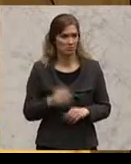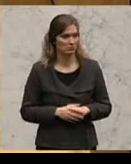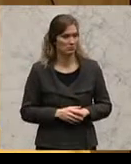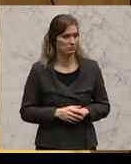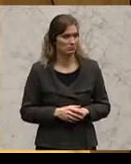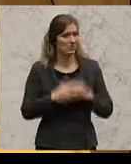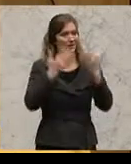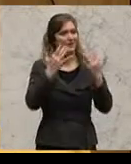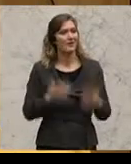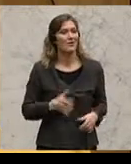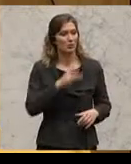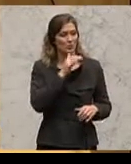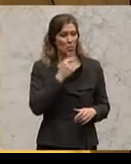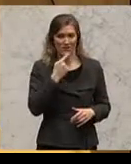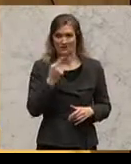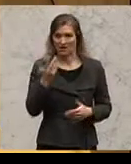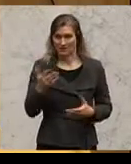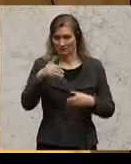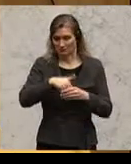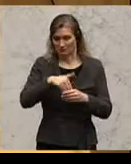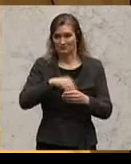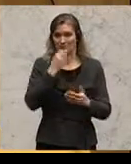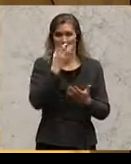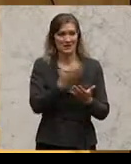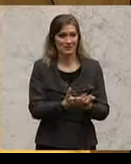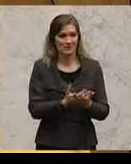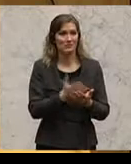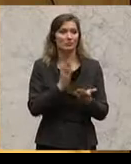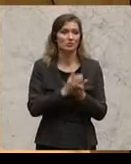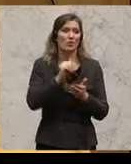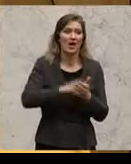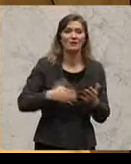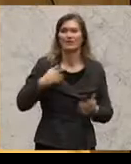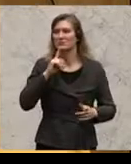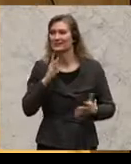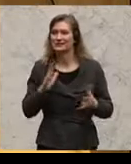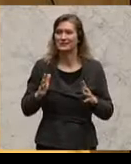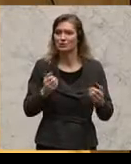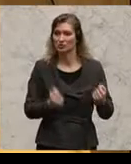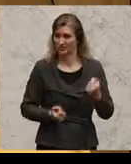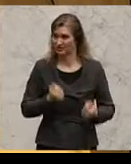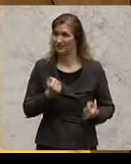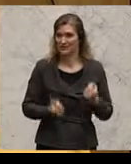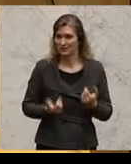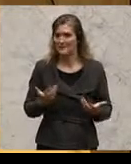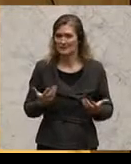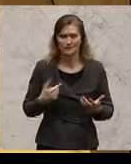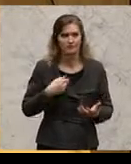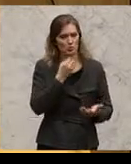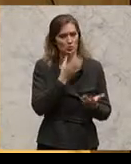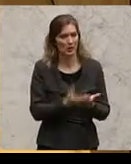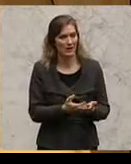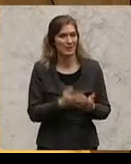Bericht, dass es natürlich Anlaufschwierigkeiten gibt und das gestehe ich auch zu, wenn ein